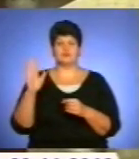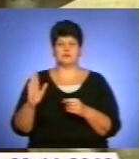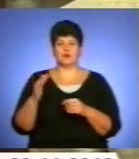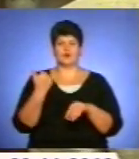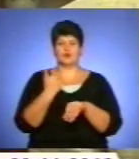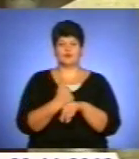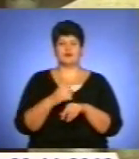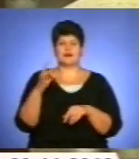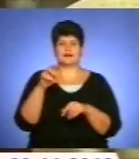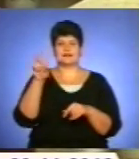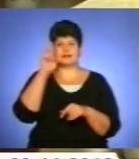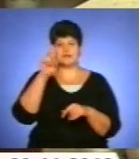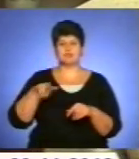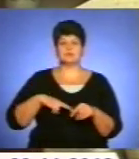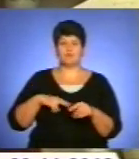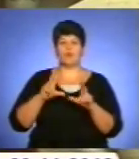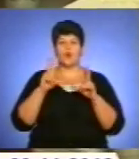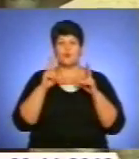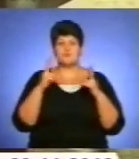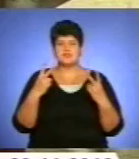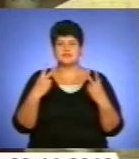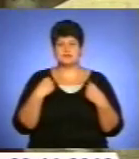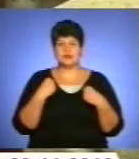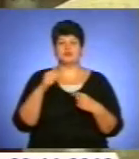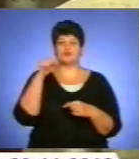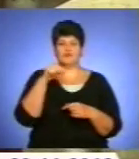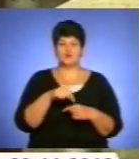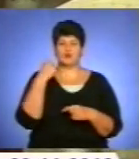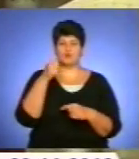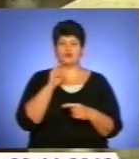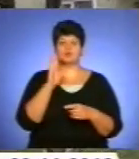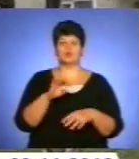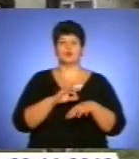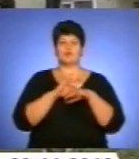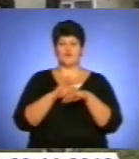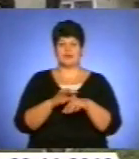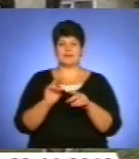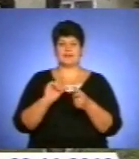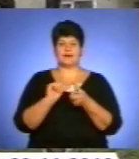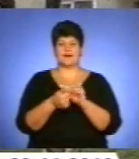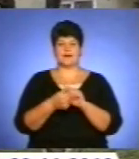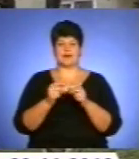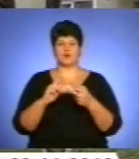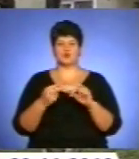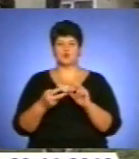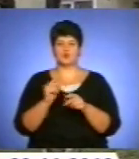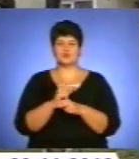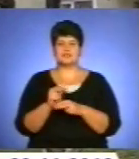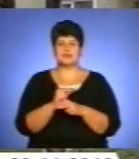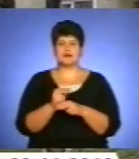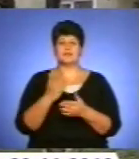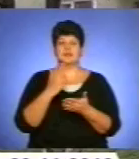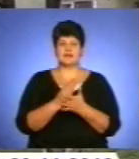райдержадміністрації, пообіцяли, що в цьому році буде проведена реконструкція. Дитячий садочок «Дзвіночок» перебуває на